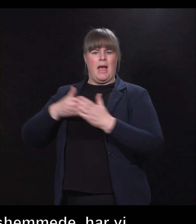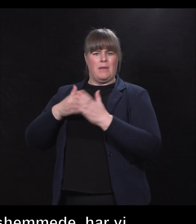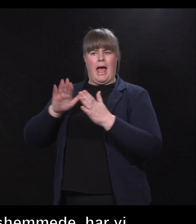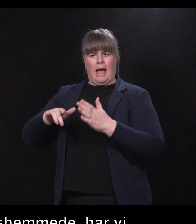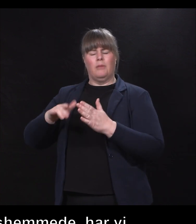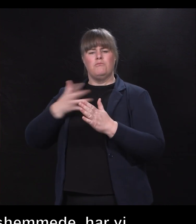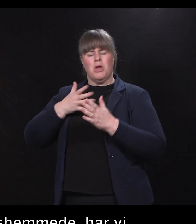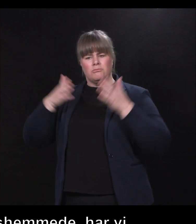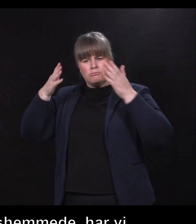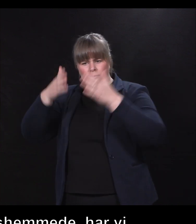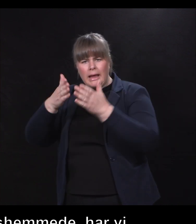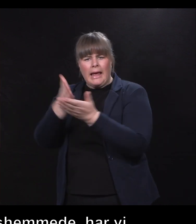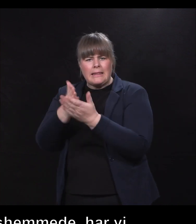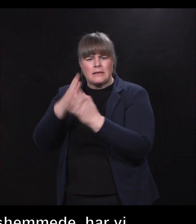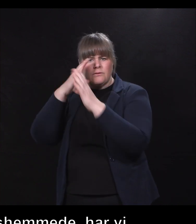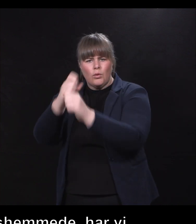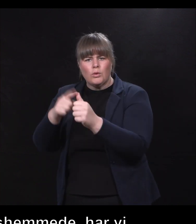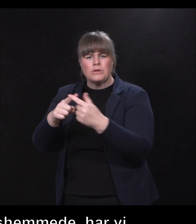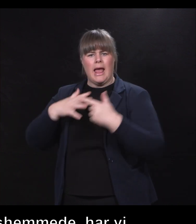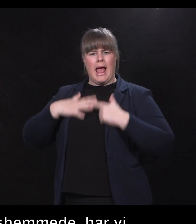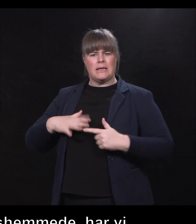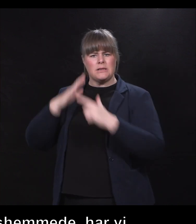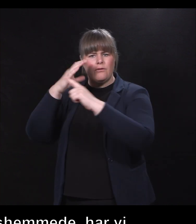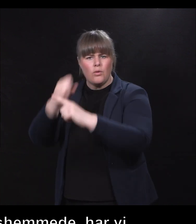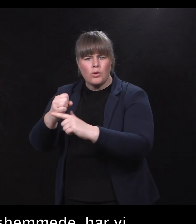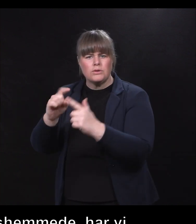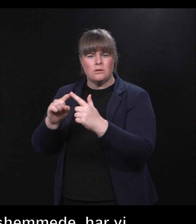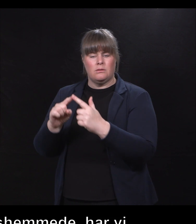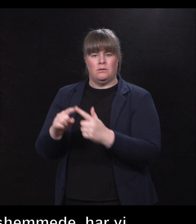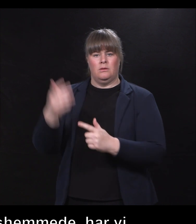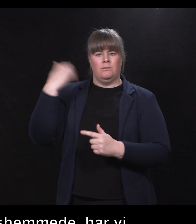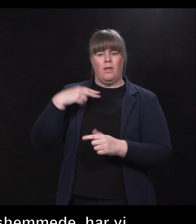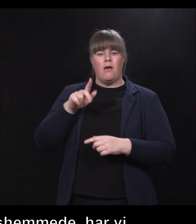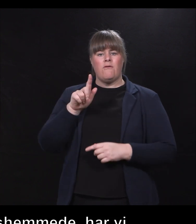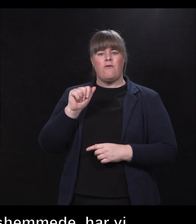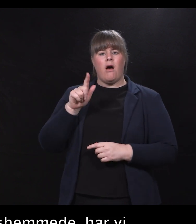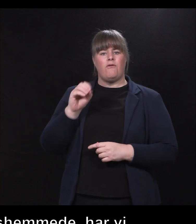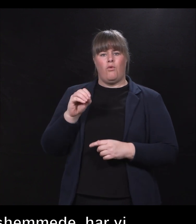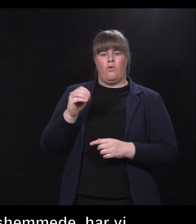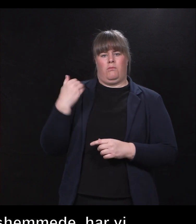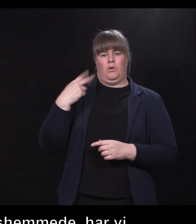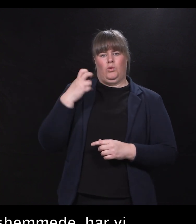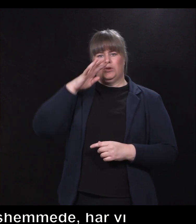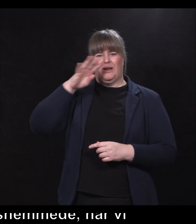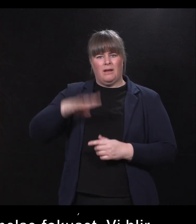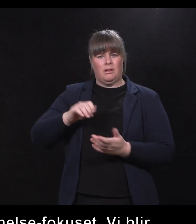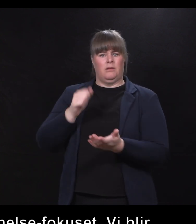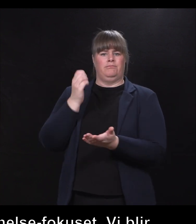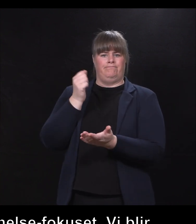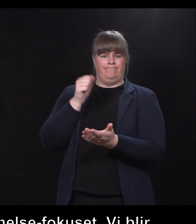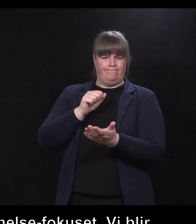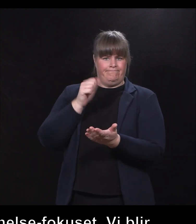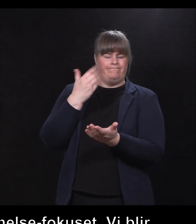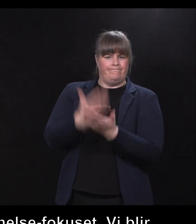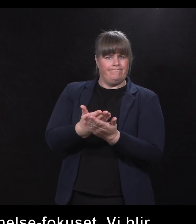og helsefokuset. Og FAFO slo fast i 2019 at vi blir ansett som snille,